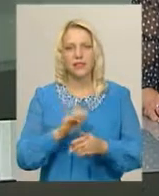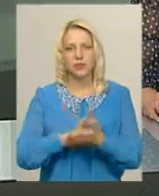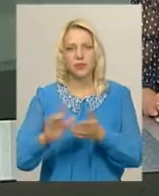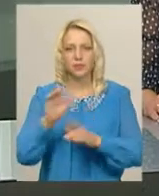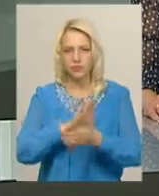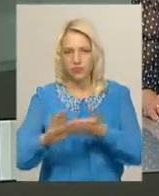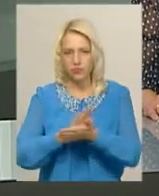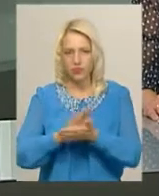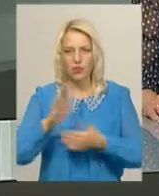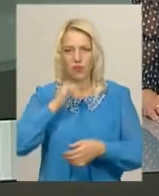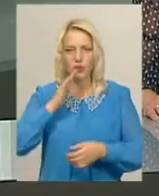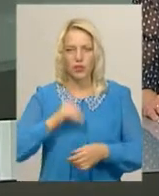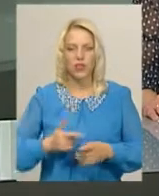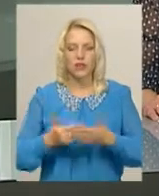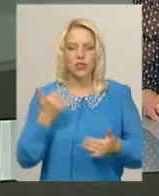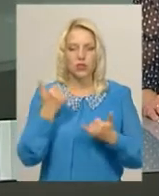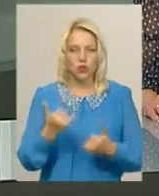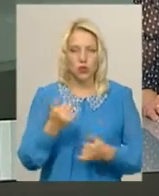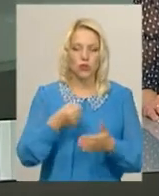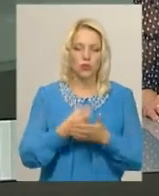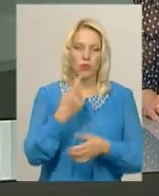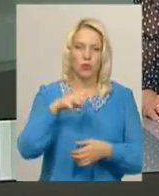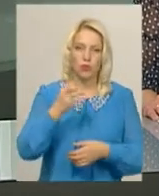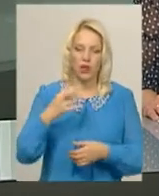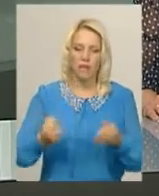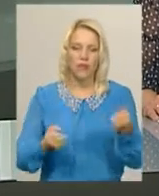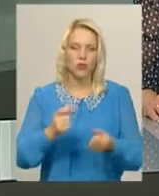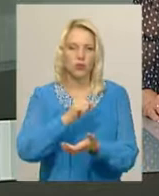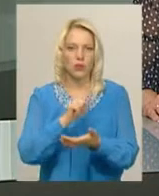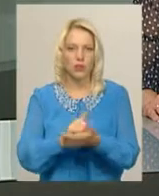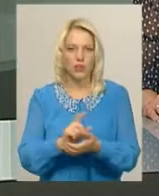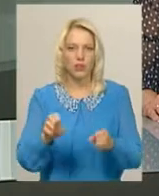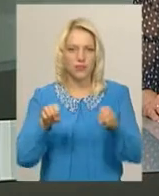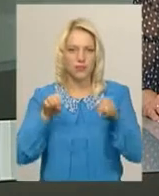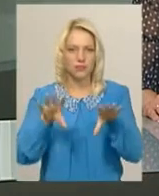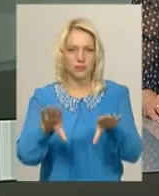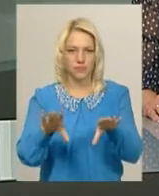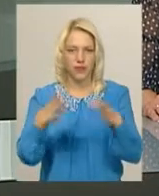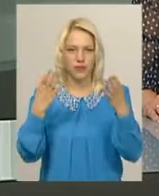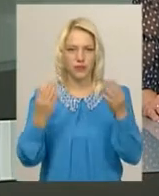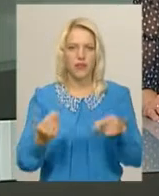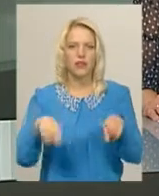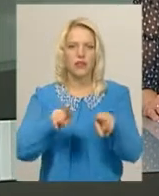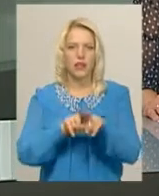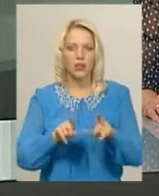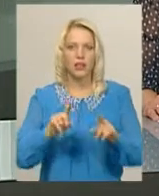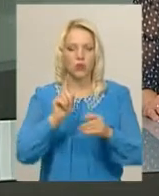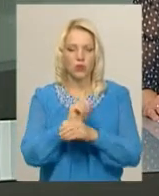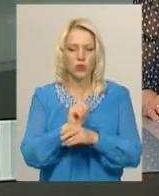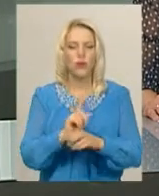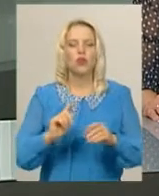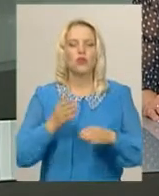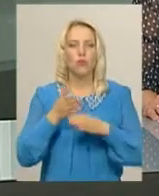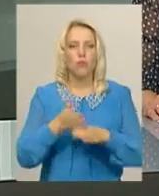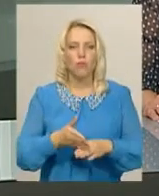Від сьогодні і до 1 травня водії зобов'язані їздити з увімкненими фарами в день. Така норма допоможе зменшити ризики